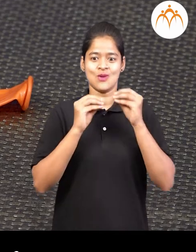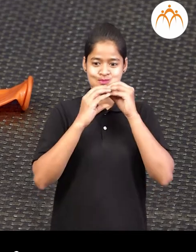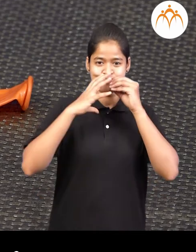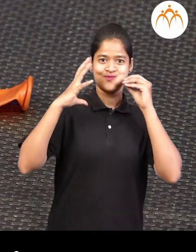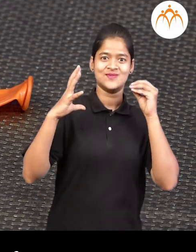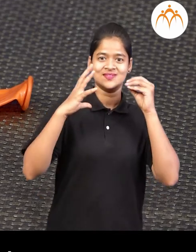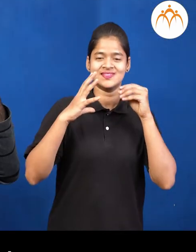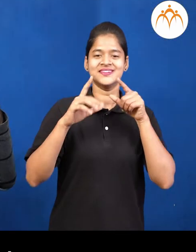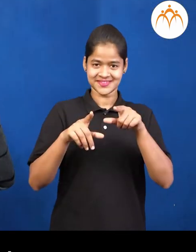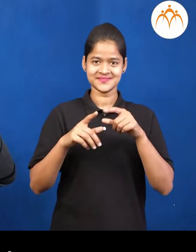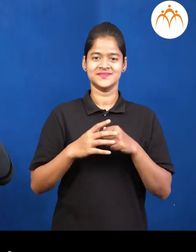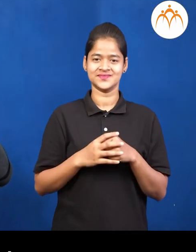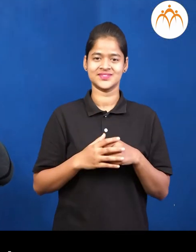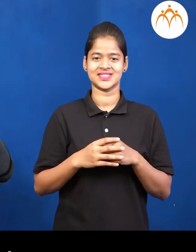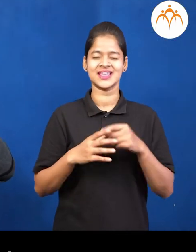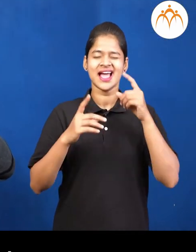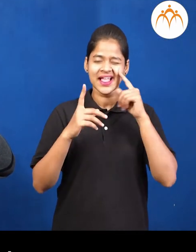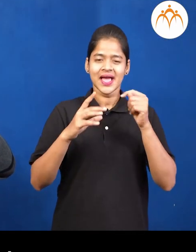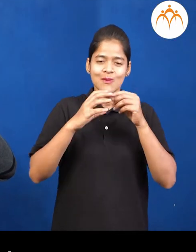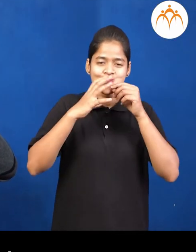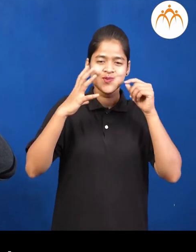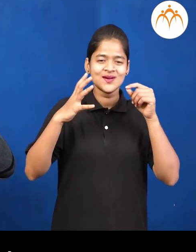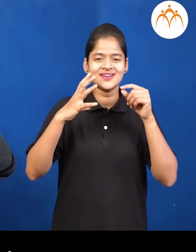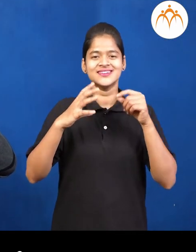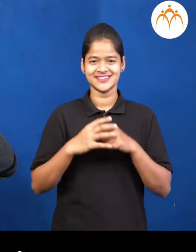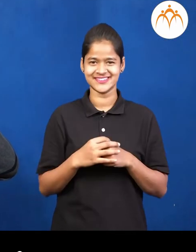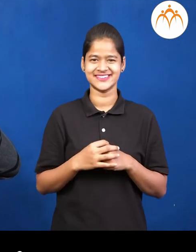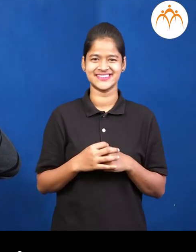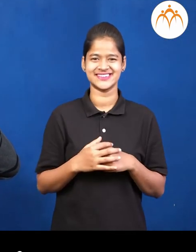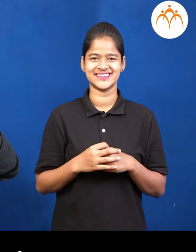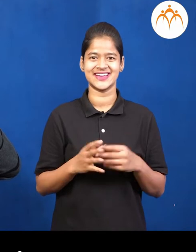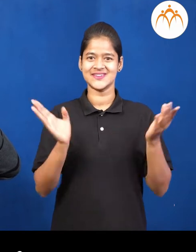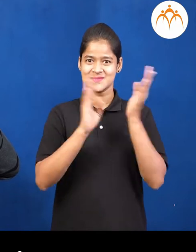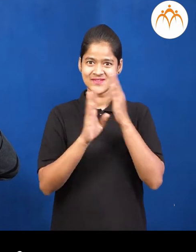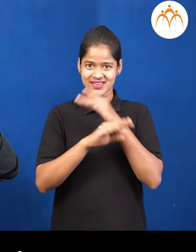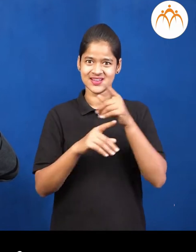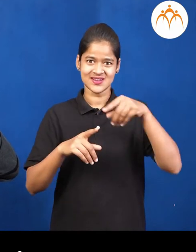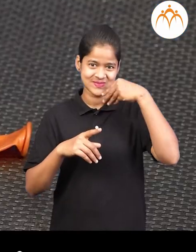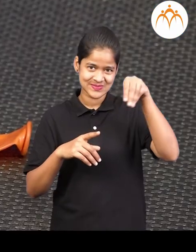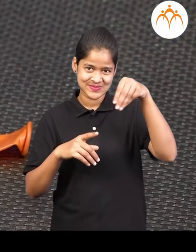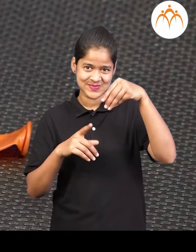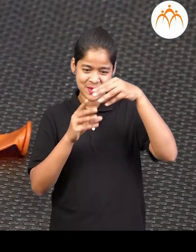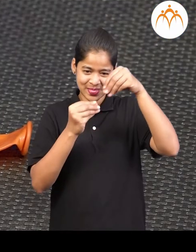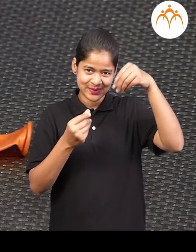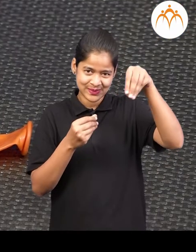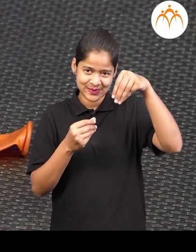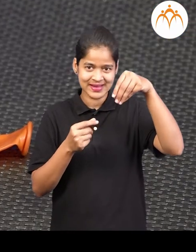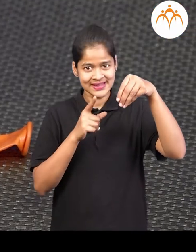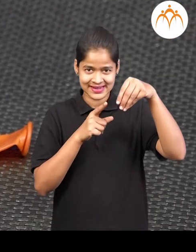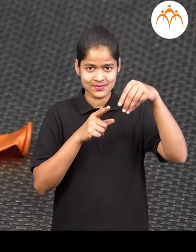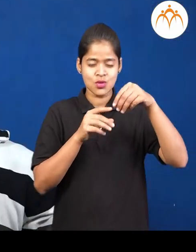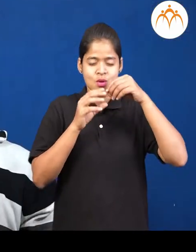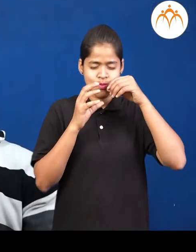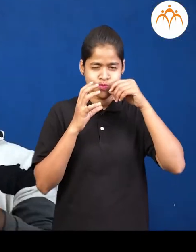फुगा बगो फुगा अधी तशा होता चप्टा होता न